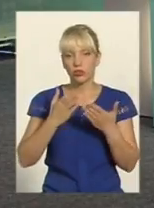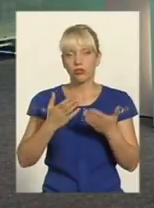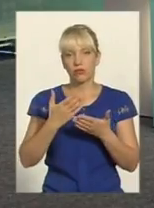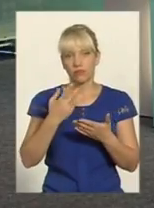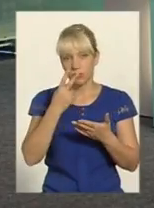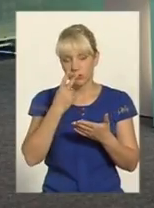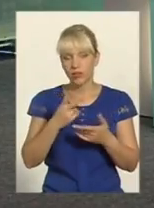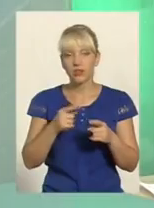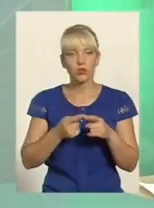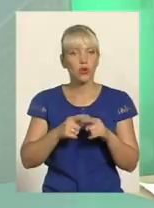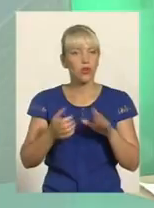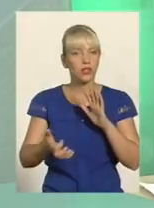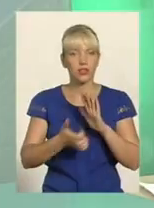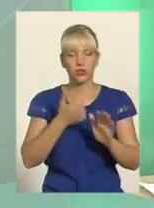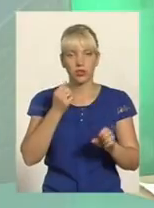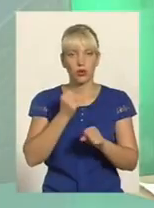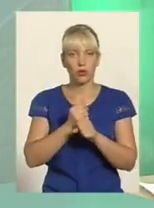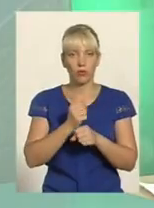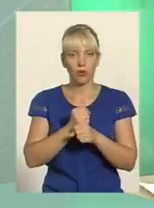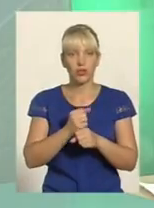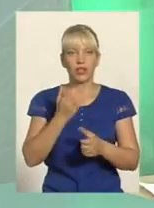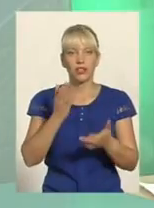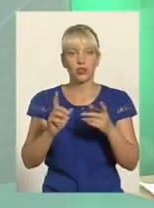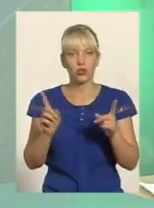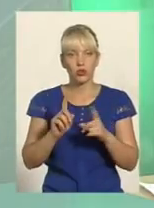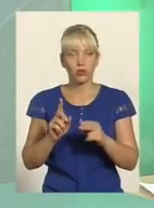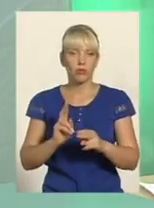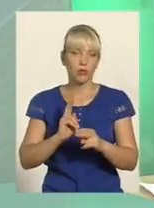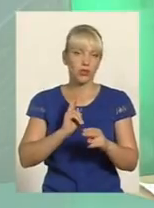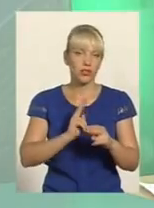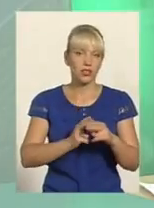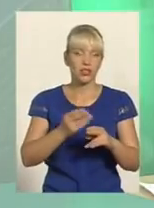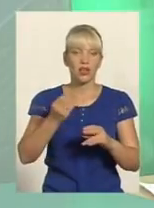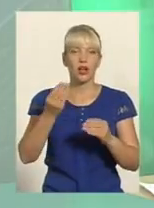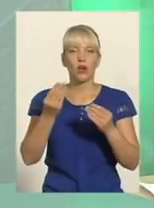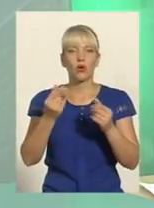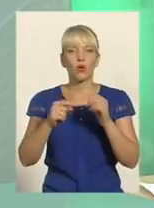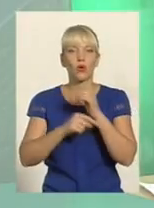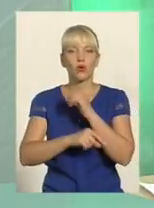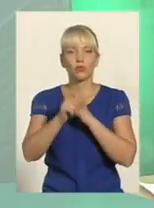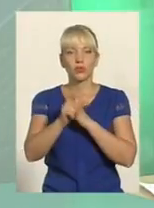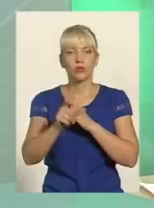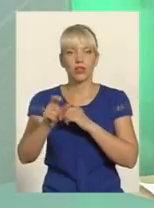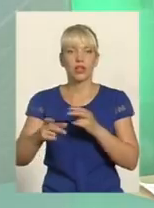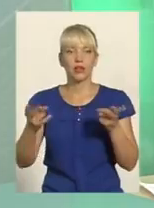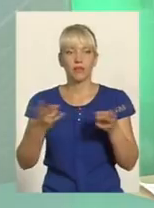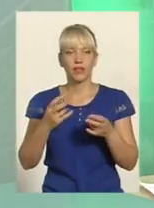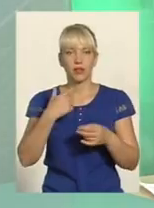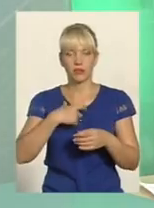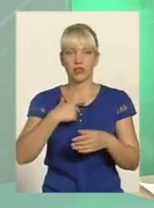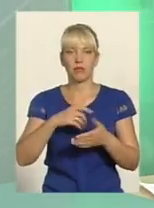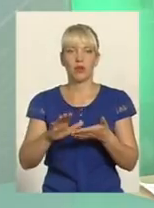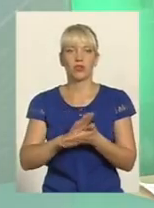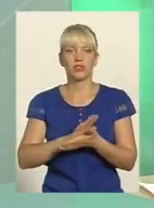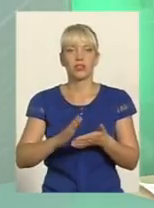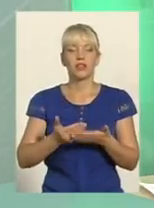недостатньо Для того, щоб протидіяти корупціонерам, в першу чергу ми маємо очиститися самі від тих осіб,